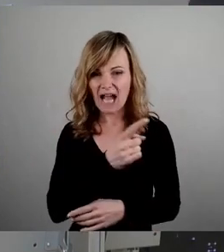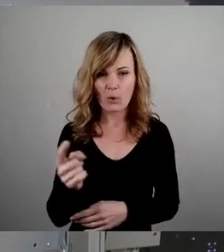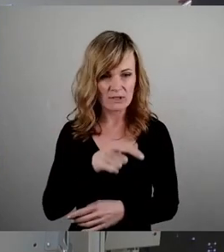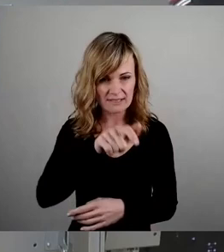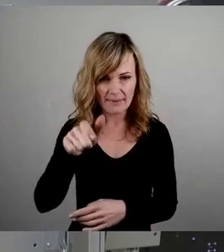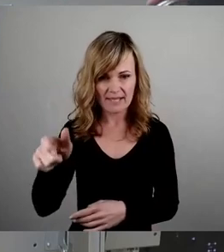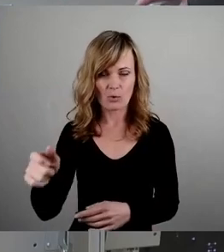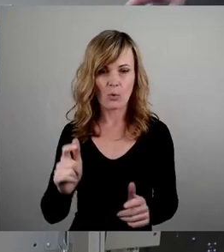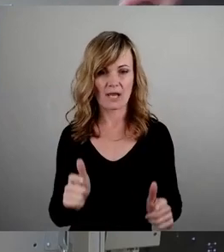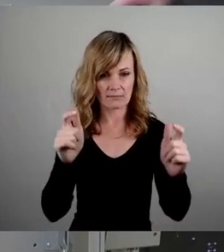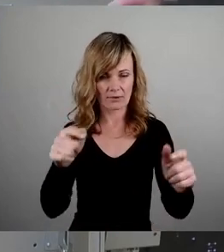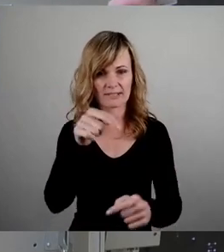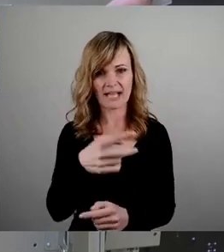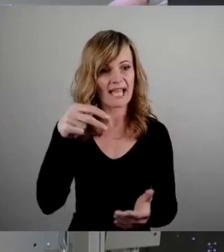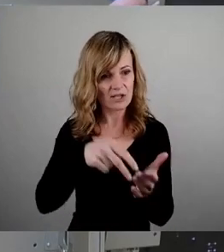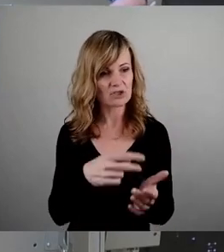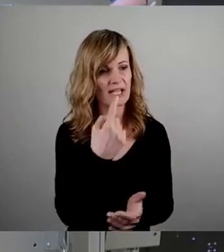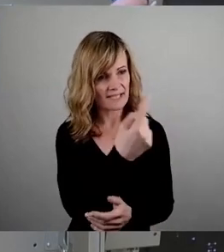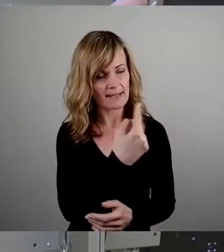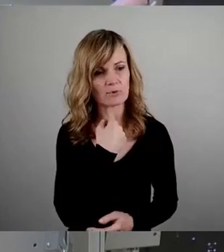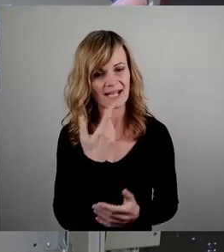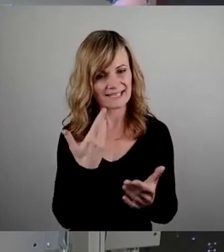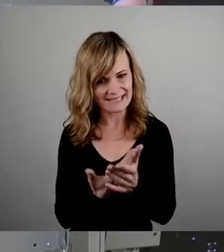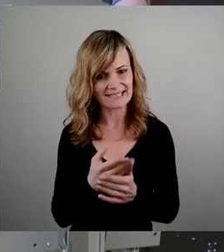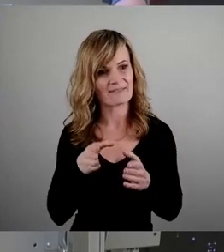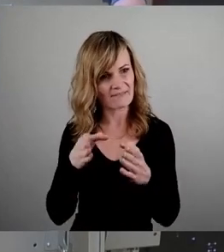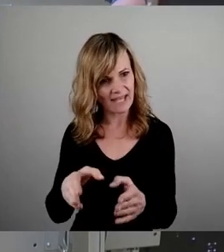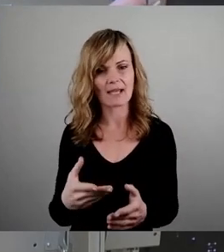Da möchte ich Sie mal sehen, wie Sie sich da hinstellen und genau diesen Weg verteidigen.